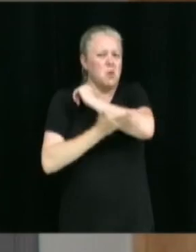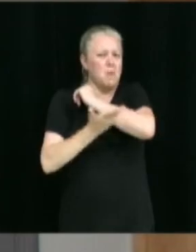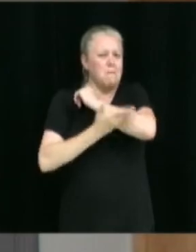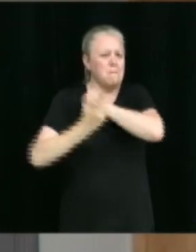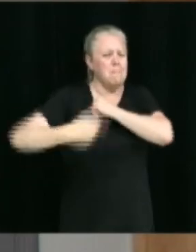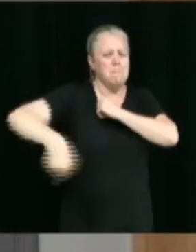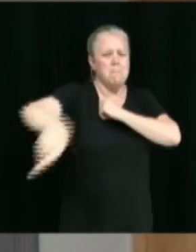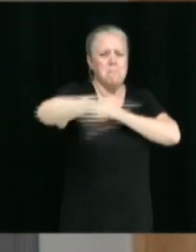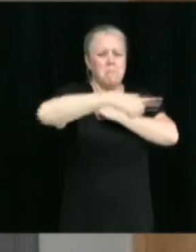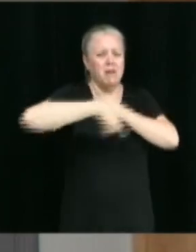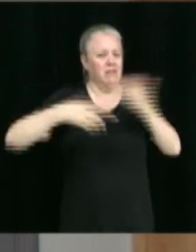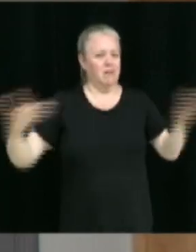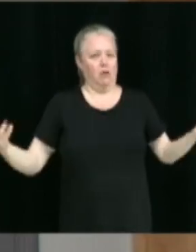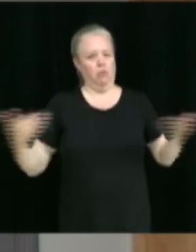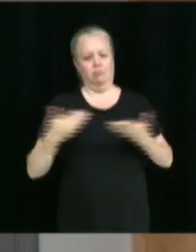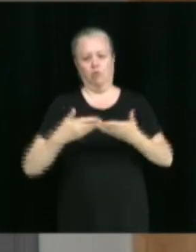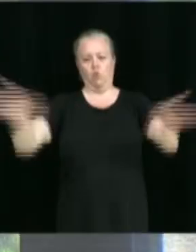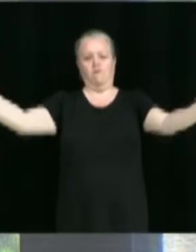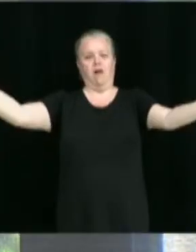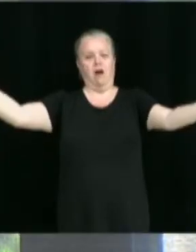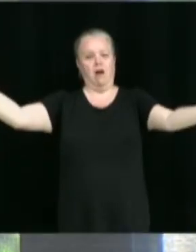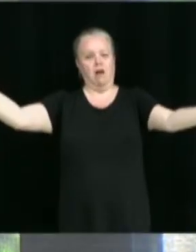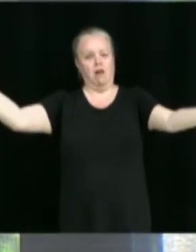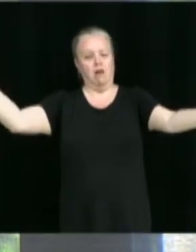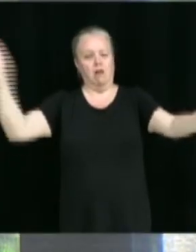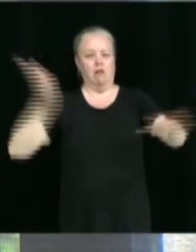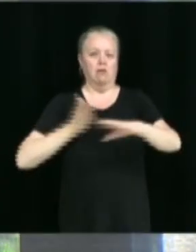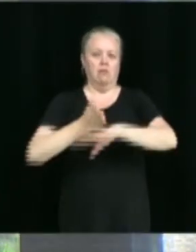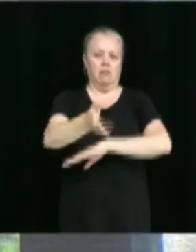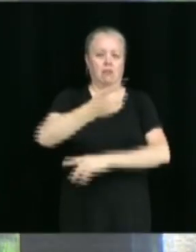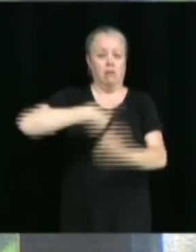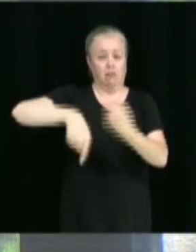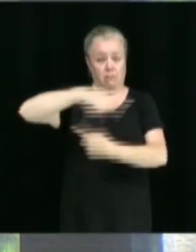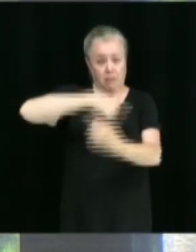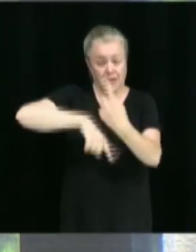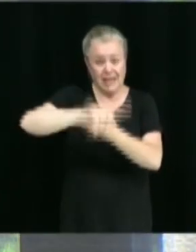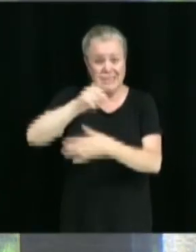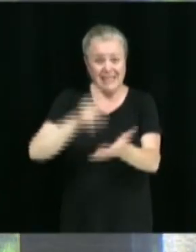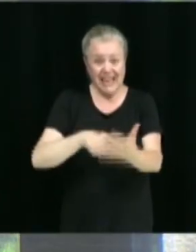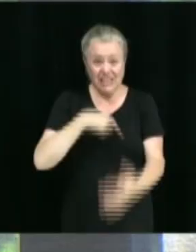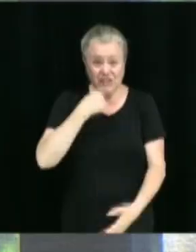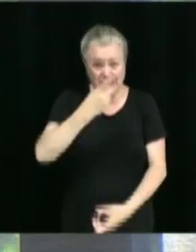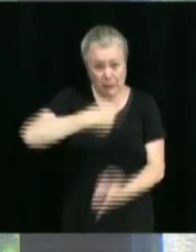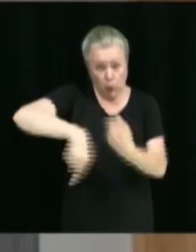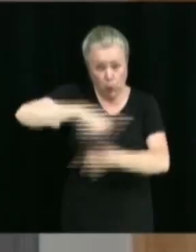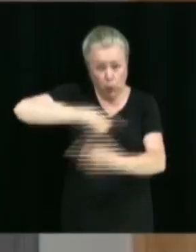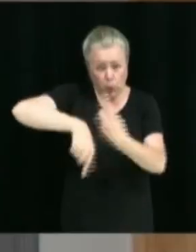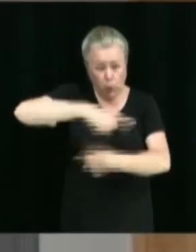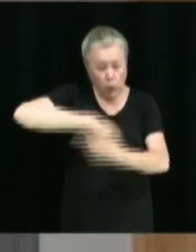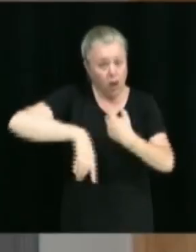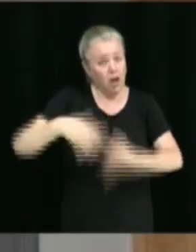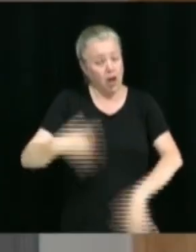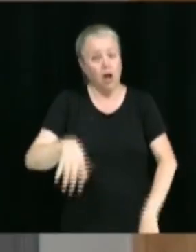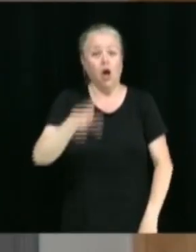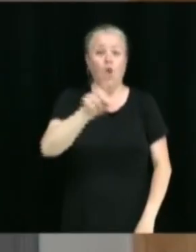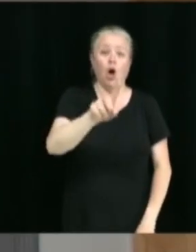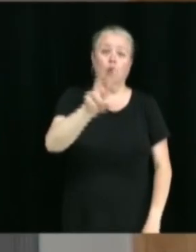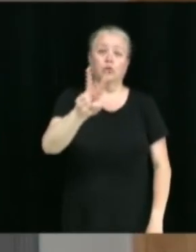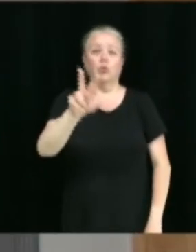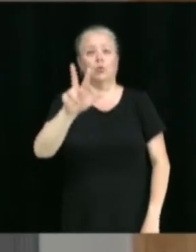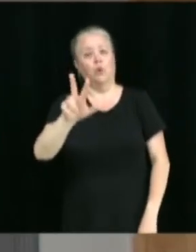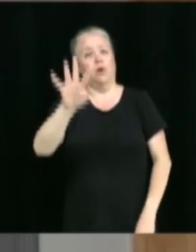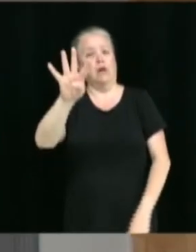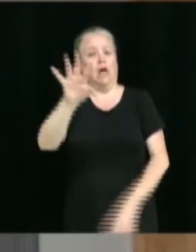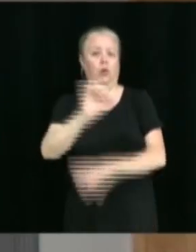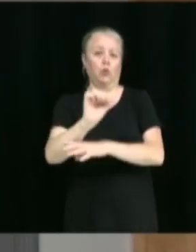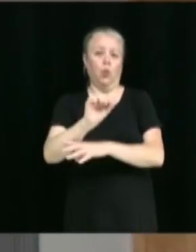Évidemment, la porte est ouverte. Ça tourne, ça tourne. Puis, quand je dis que ça tourne, c'est un, deux, trois, quatre autos qui se relaient puis chacun